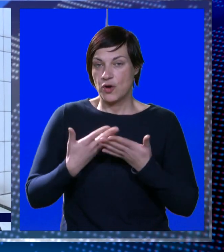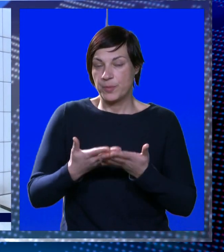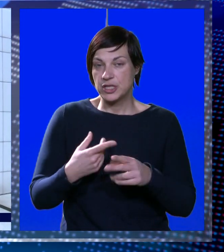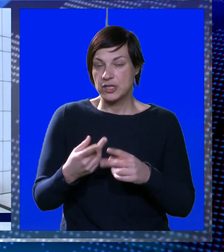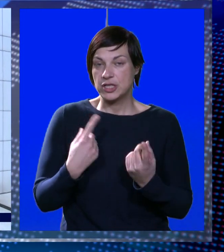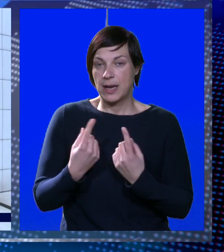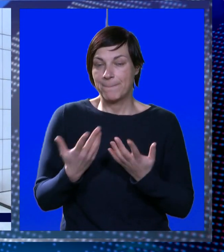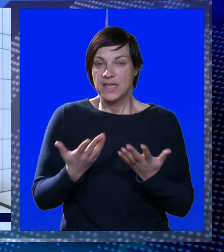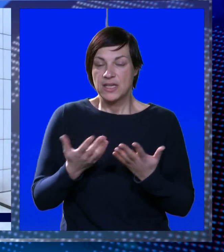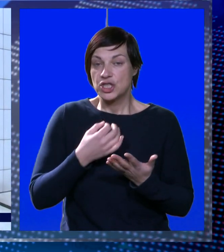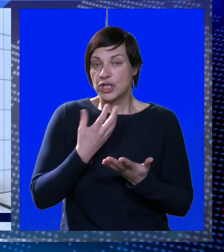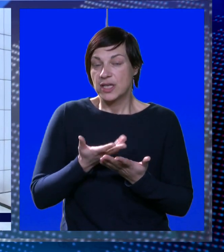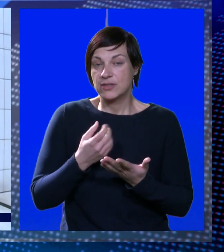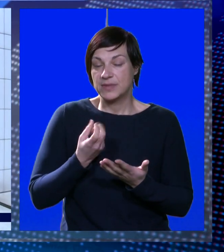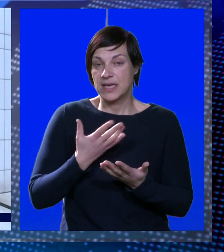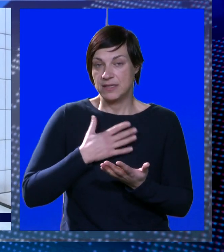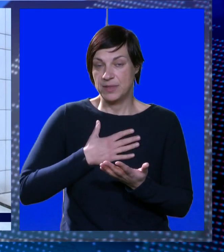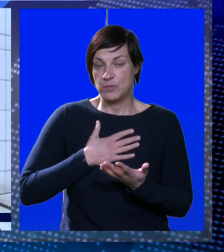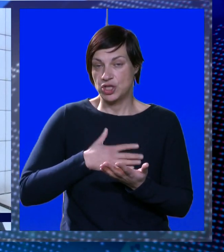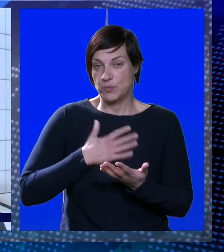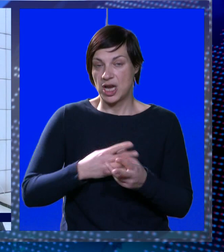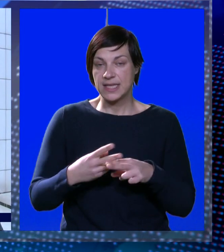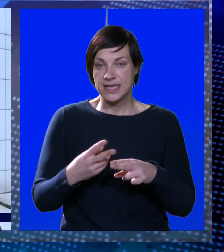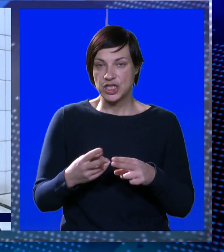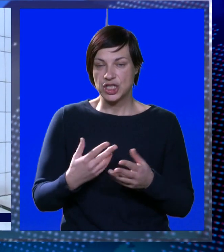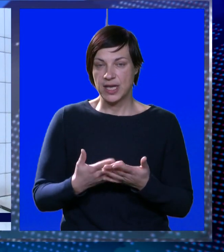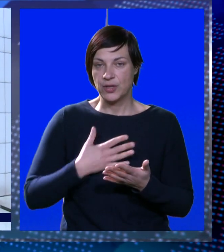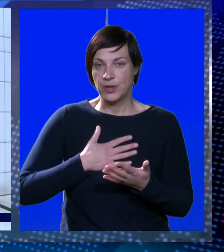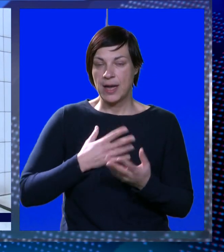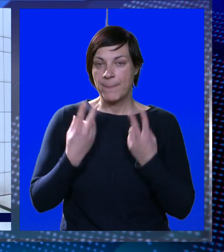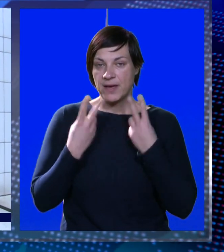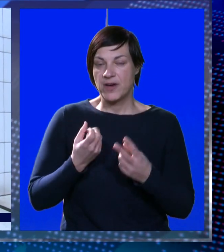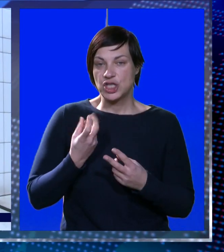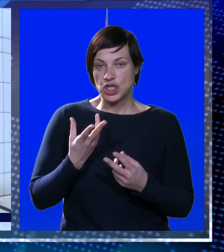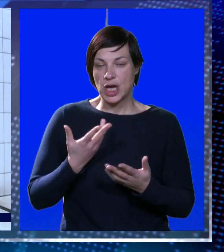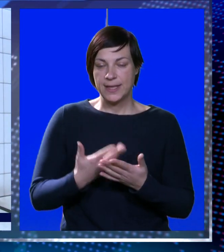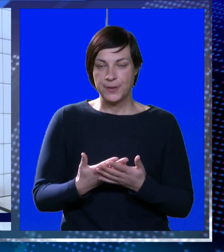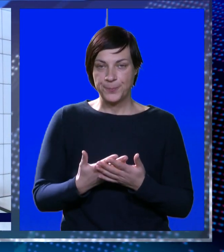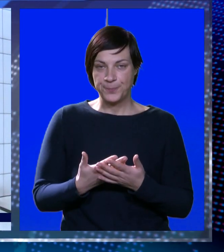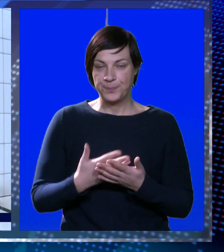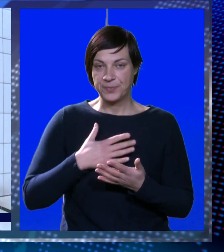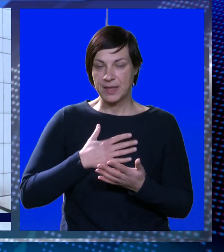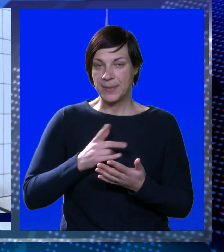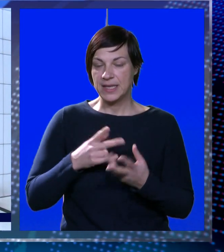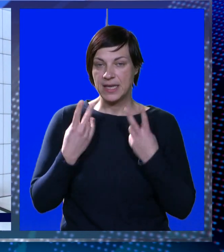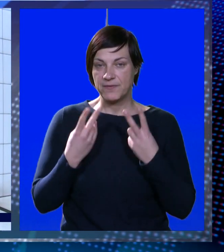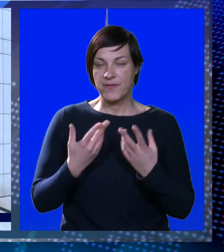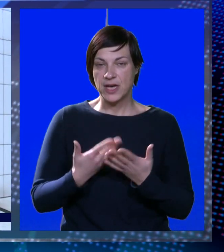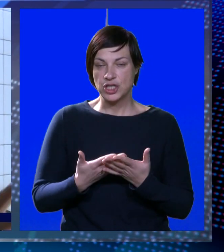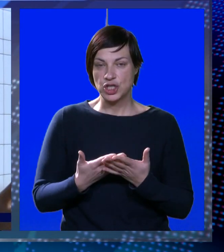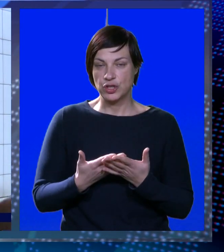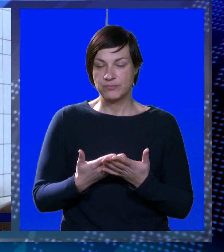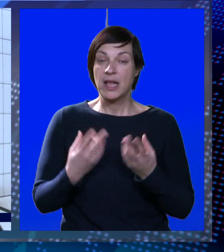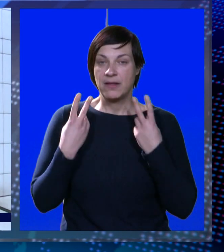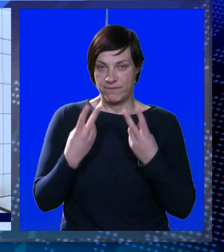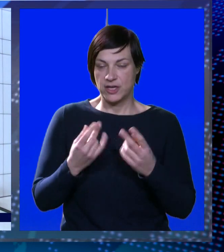Obrazložila situaciju, pitala što, kako je, gdje i kada se mi možemo nadati rješenju. Znači, nama je važno kada. Meni nije važno,